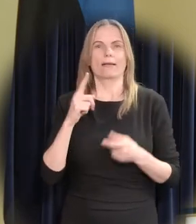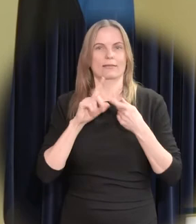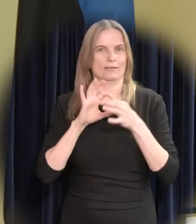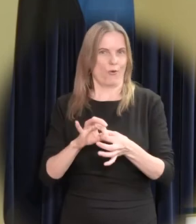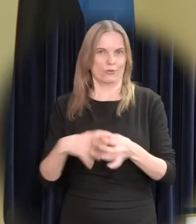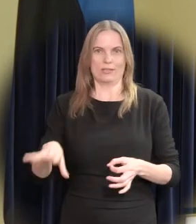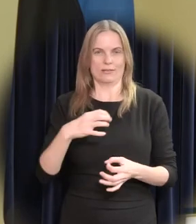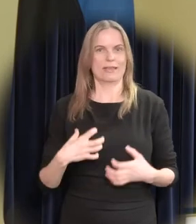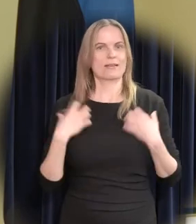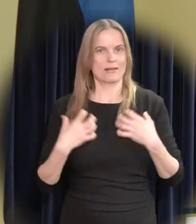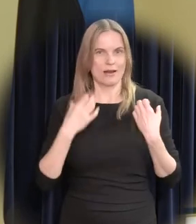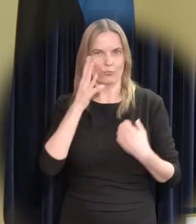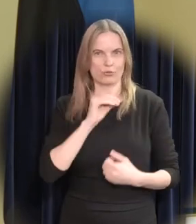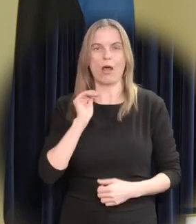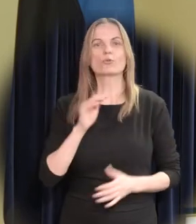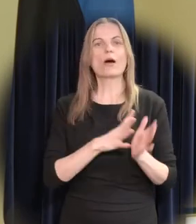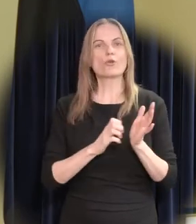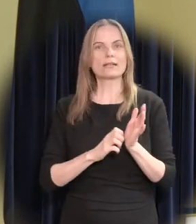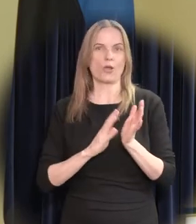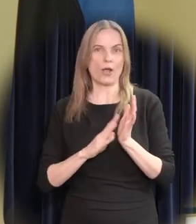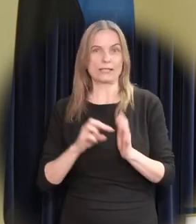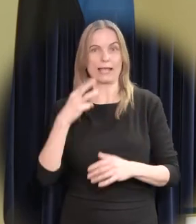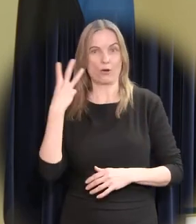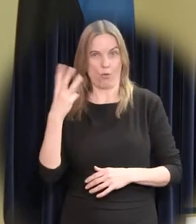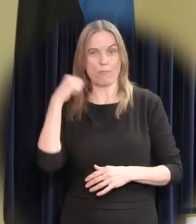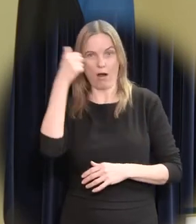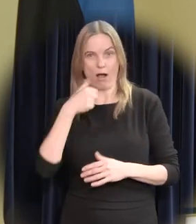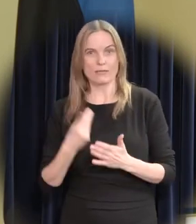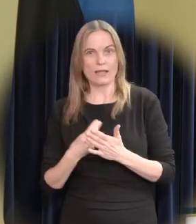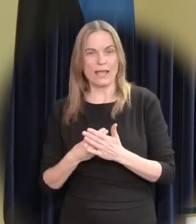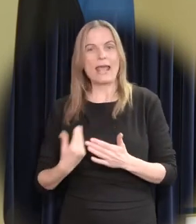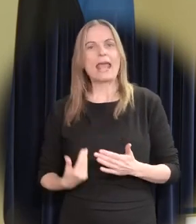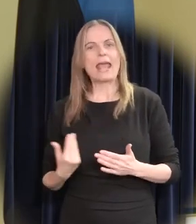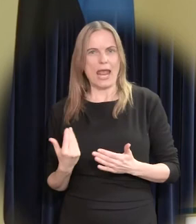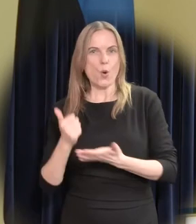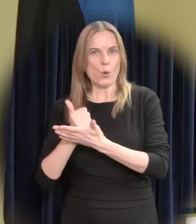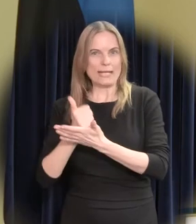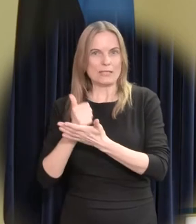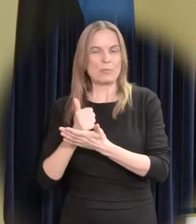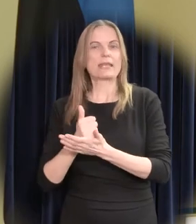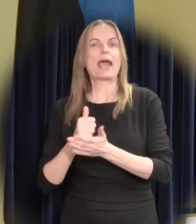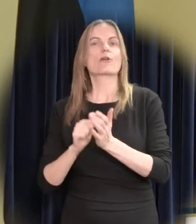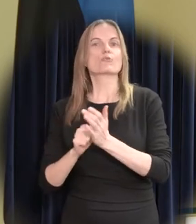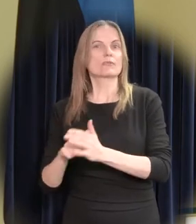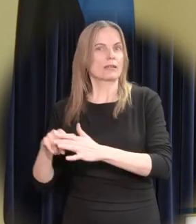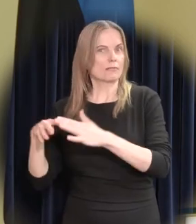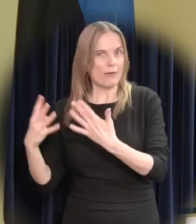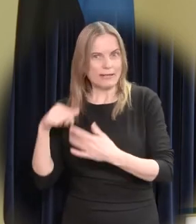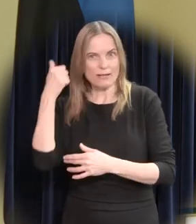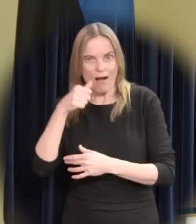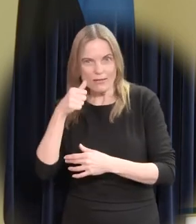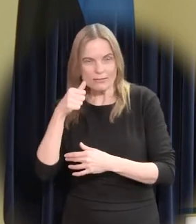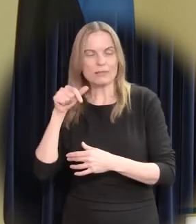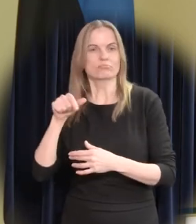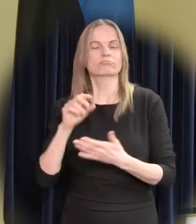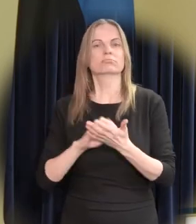Kui 1993. aastal oli keskmine oodatav eluiga Eestis 68 aastat, siis 25 aastat